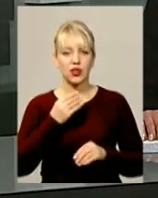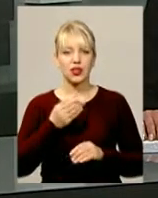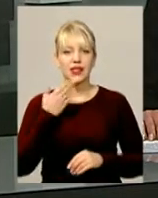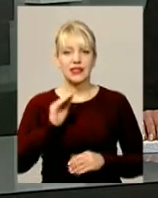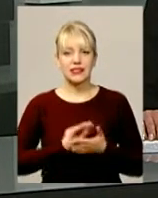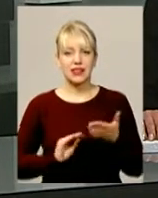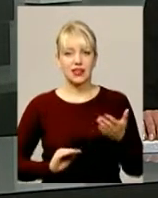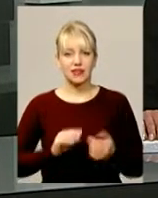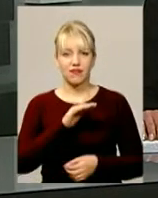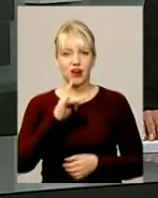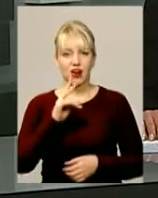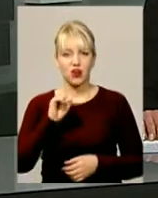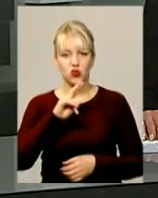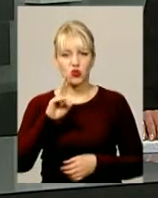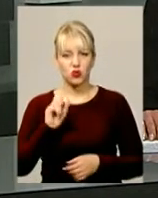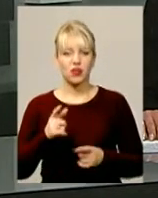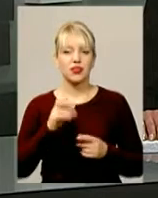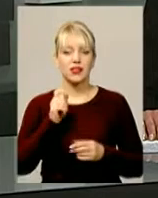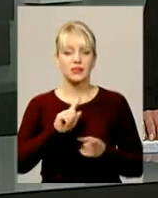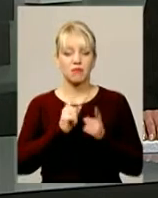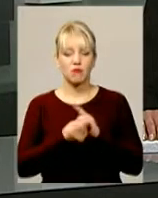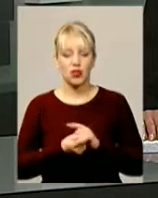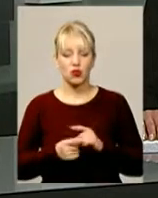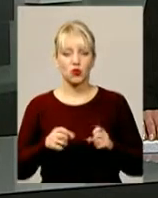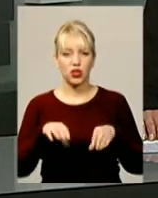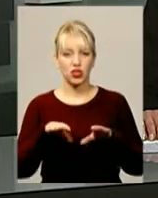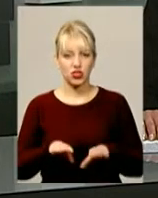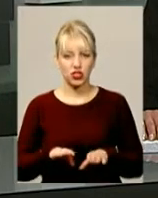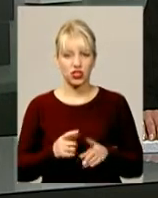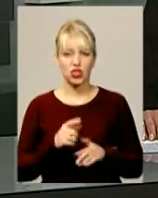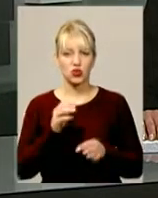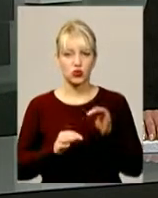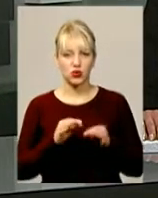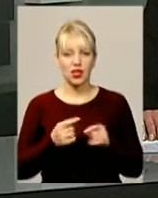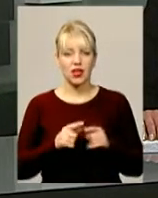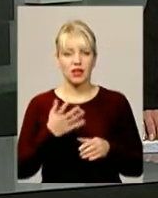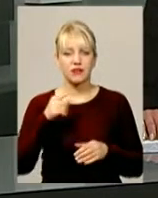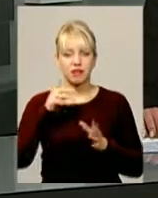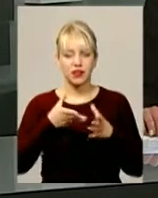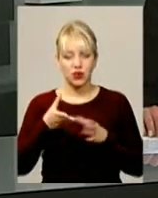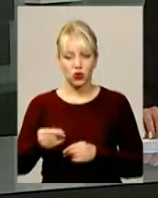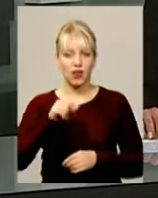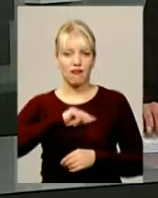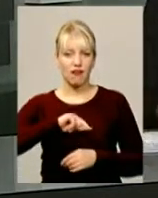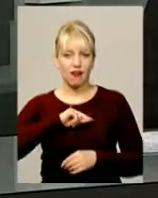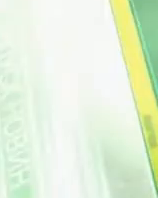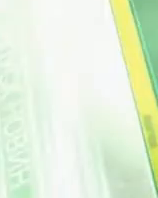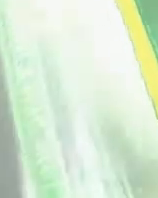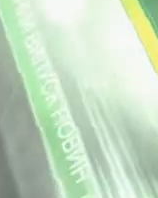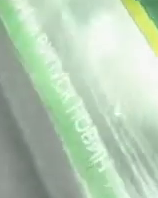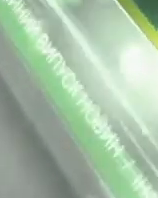області Віта Франчук, на зміну рішення суддів вплинули характер та ступінь тяжкості скоєного та щире каяття обвинуваченого.